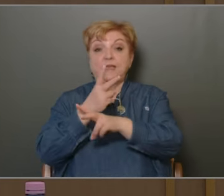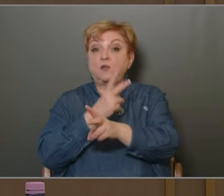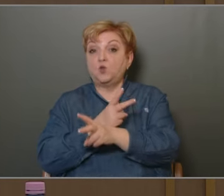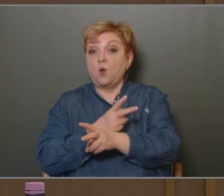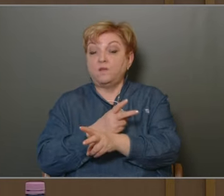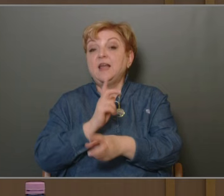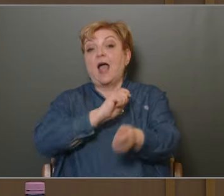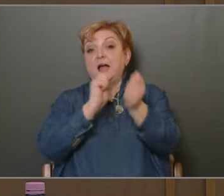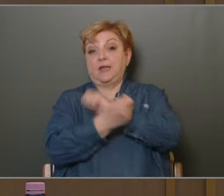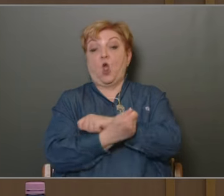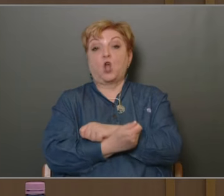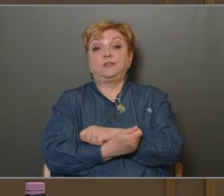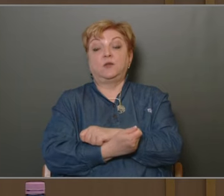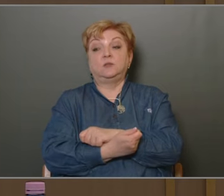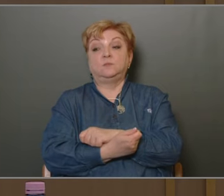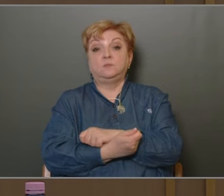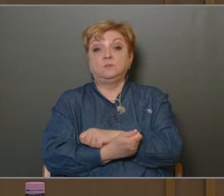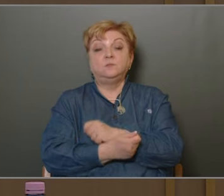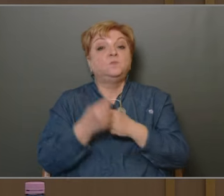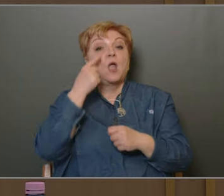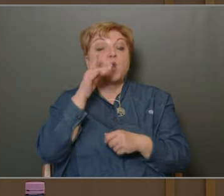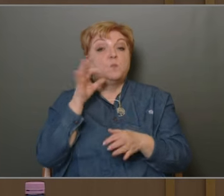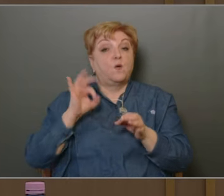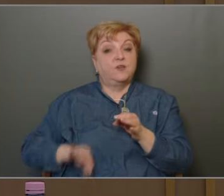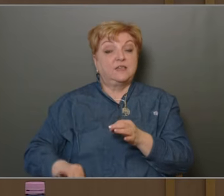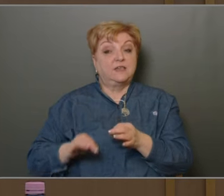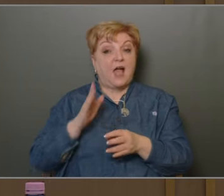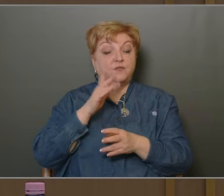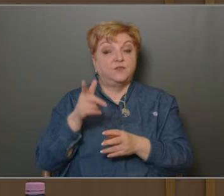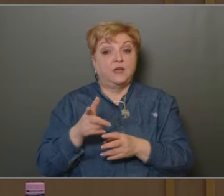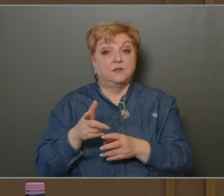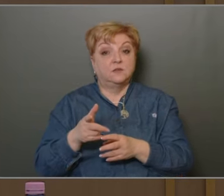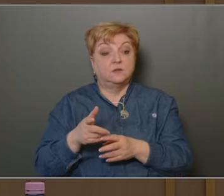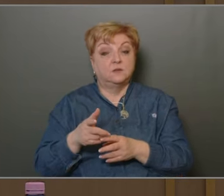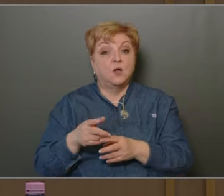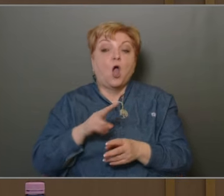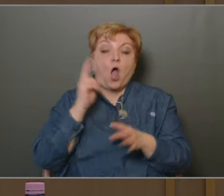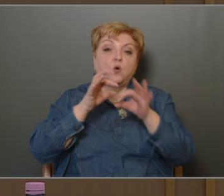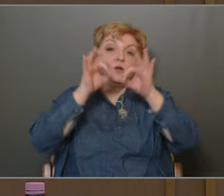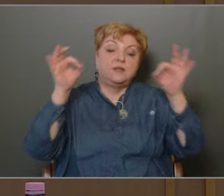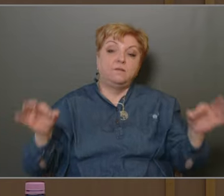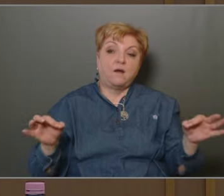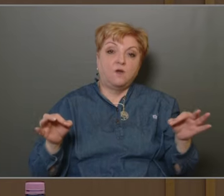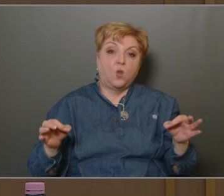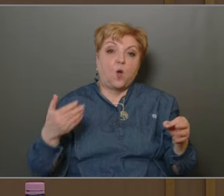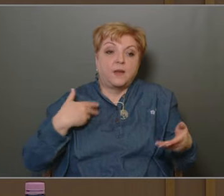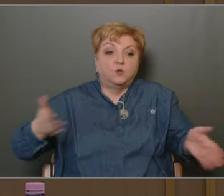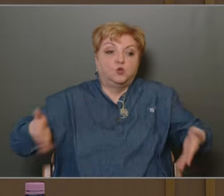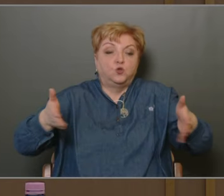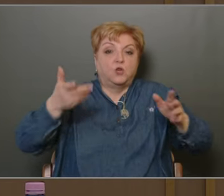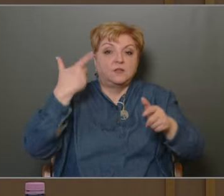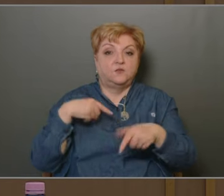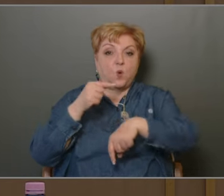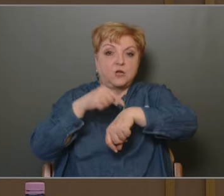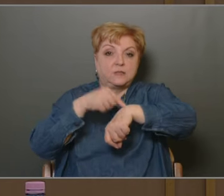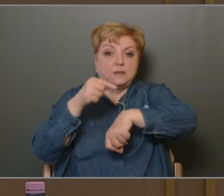törvényt, hogy át kell alakítani a non-profit KFT-t költségvetési szervés, akkor nyilvánvalóan nem sürgetett